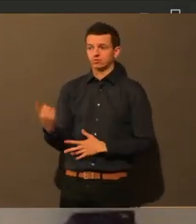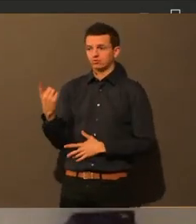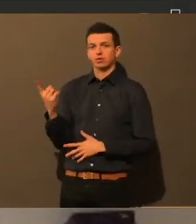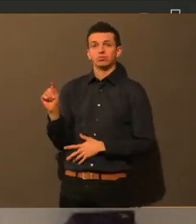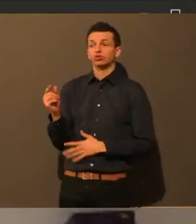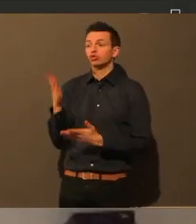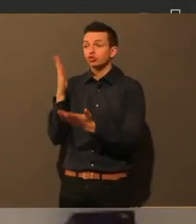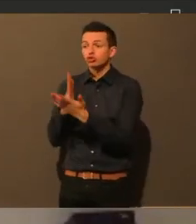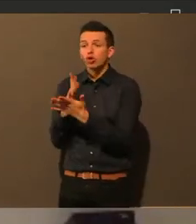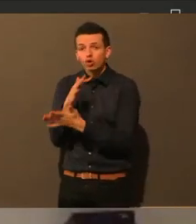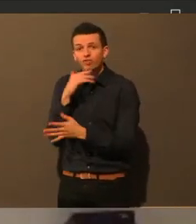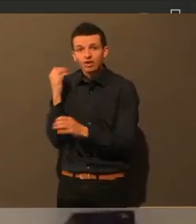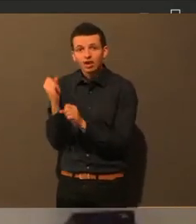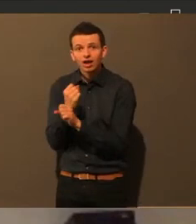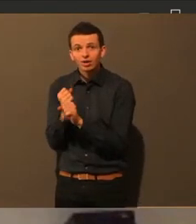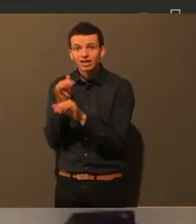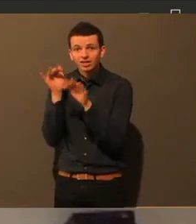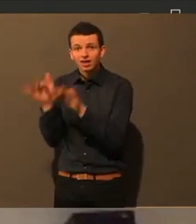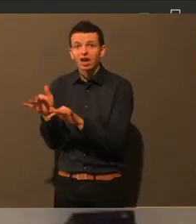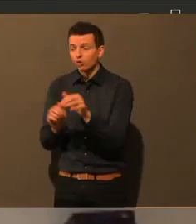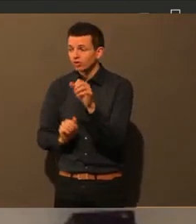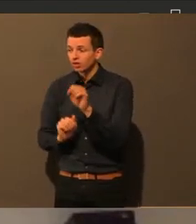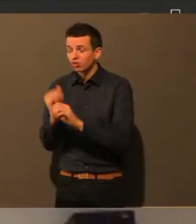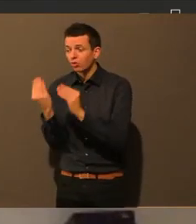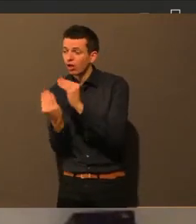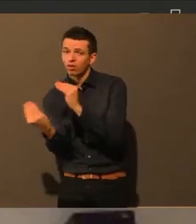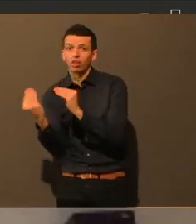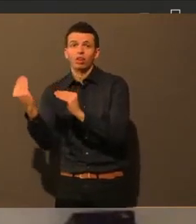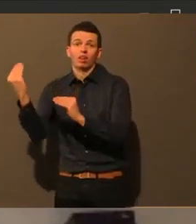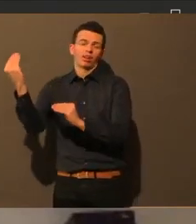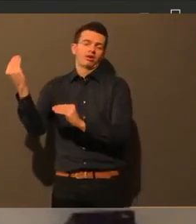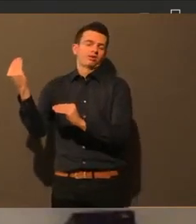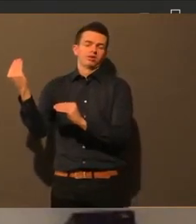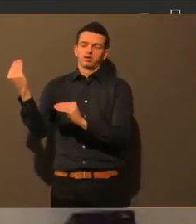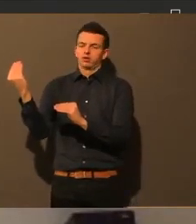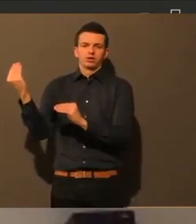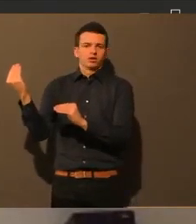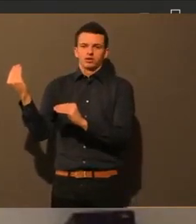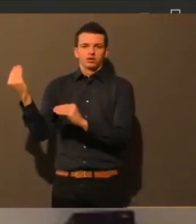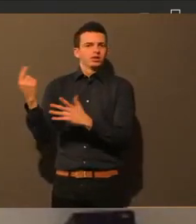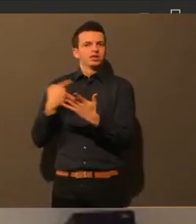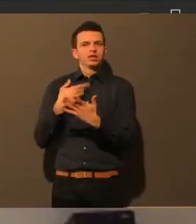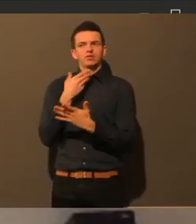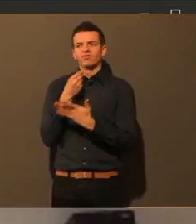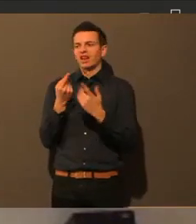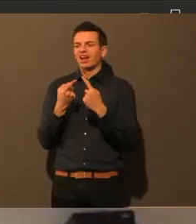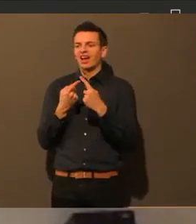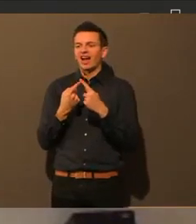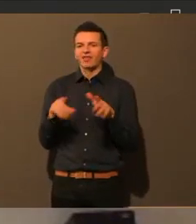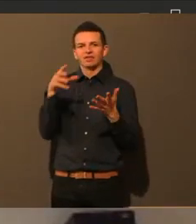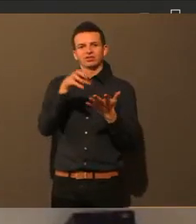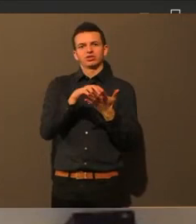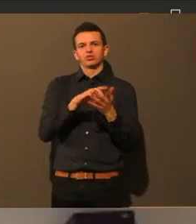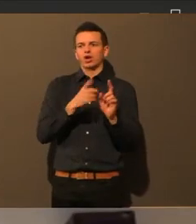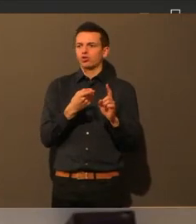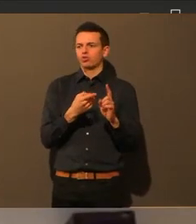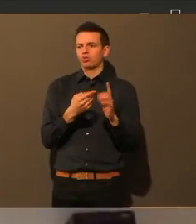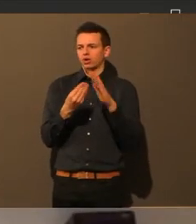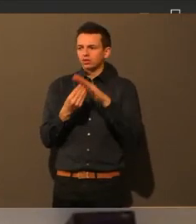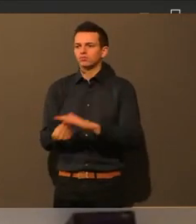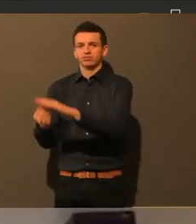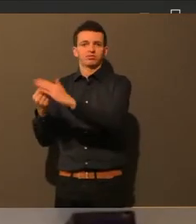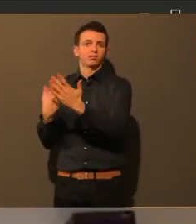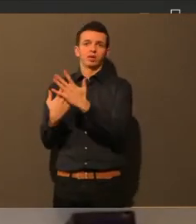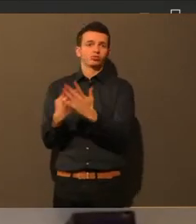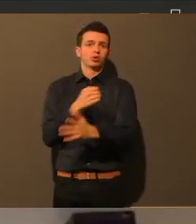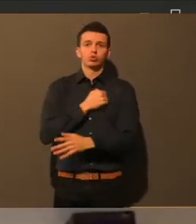Angelegenheit. Da sollte man dann entweder Bundeswehr oder wer noch immer da hinsticken und sagen, okay, ihr macht jetzt